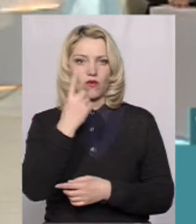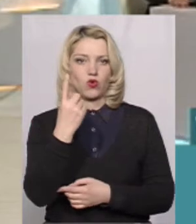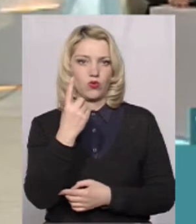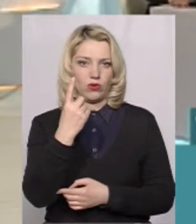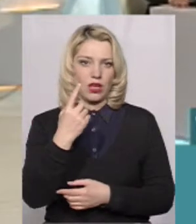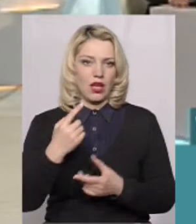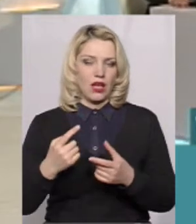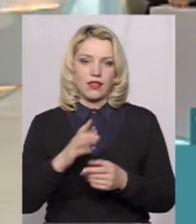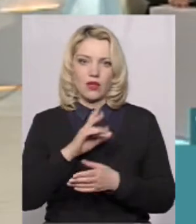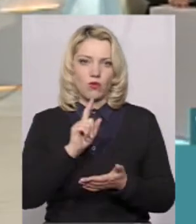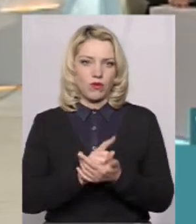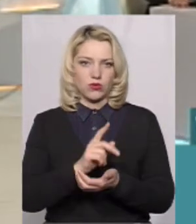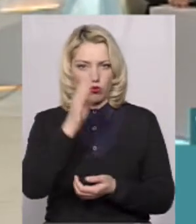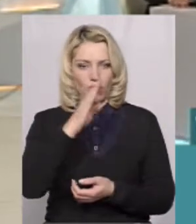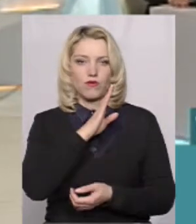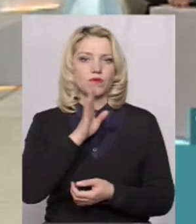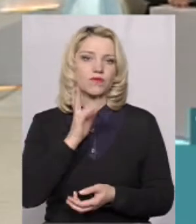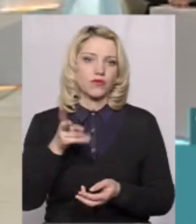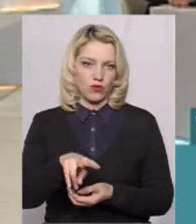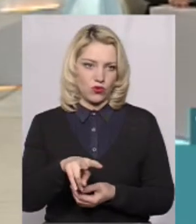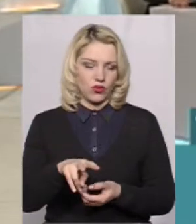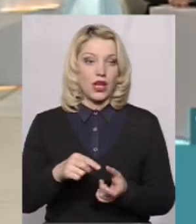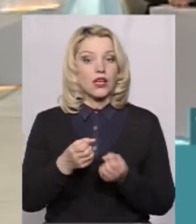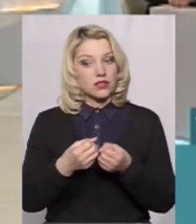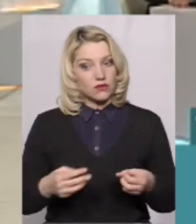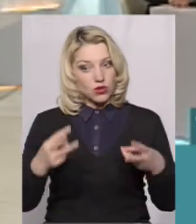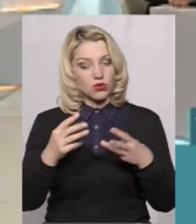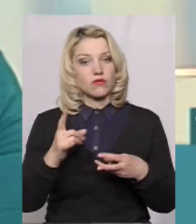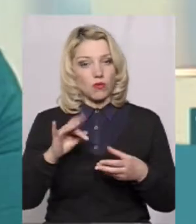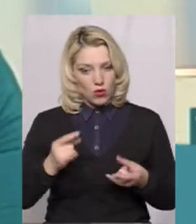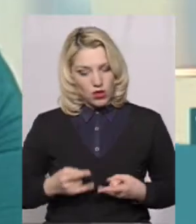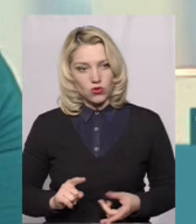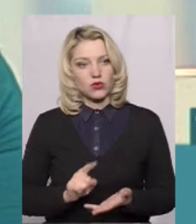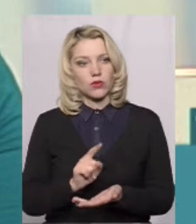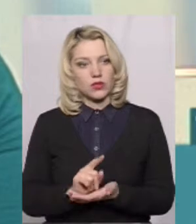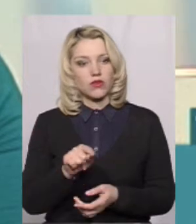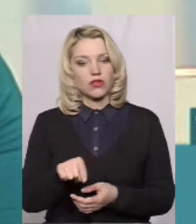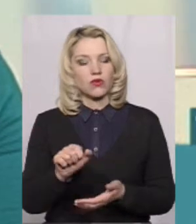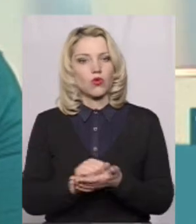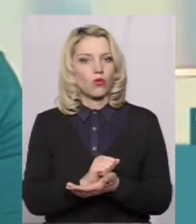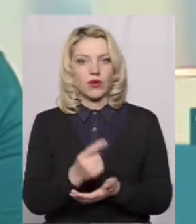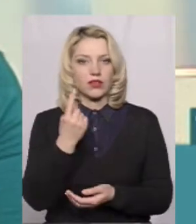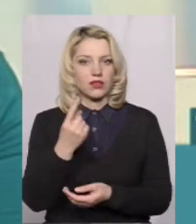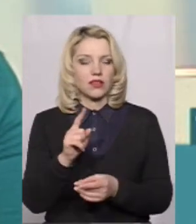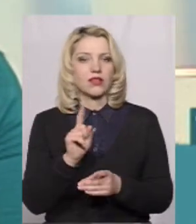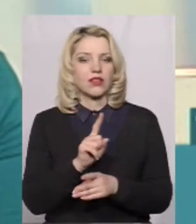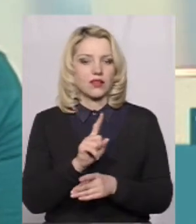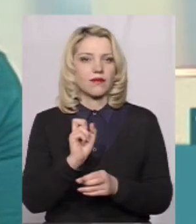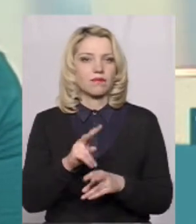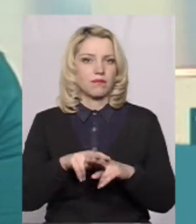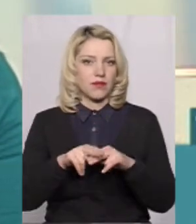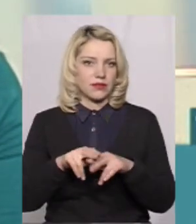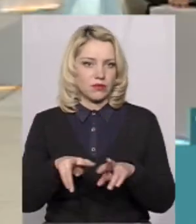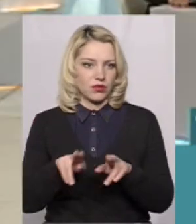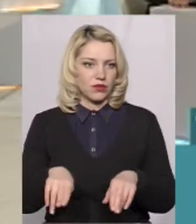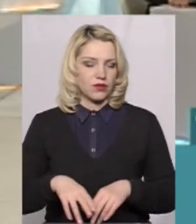'язково двох. Свідоцтво народження обов'язково, тому що це є основний документ, по якому дитина зареєструється в закладі. А у скільки